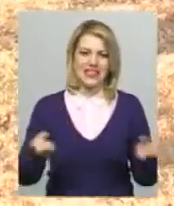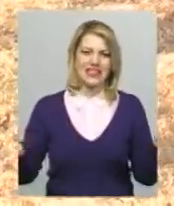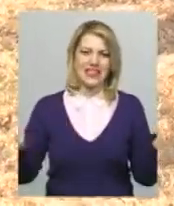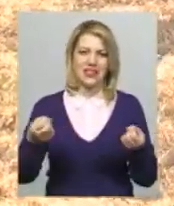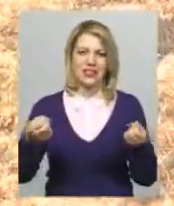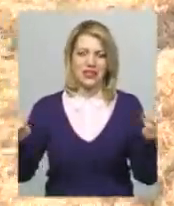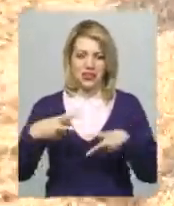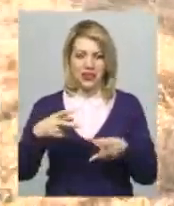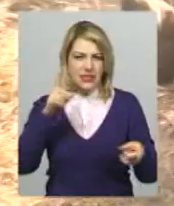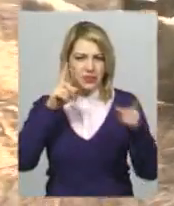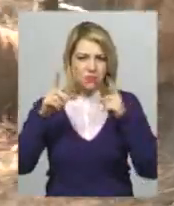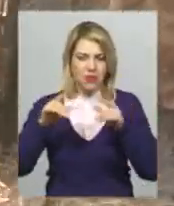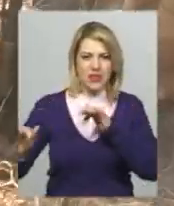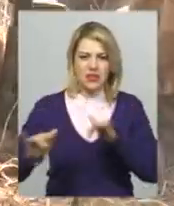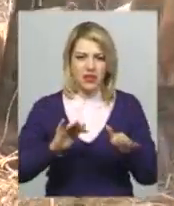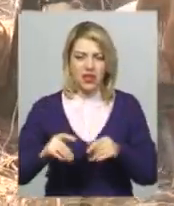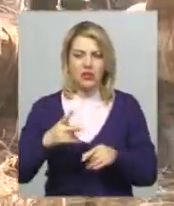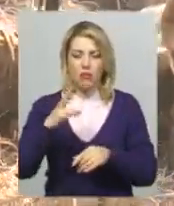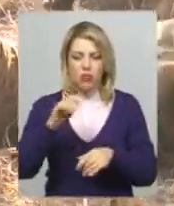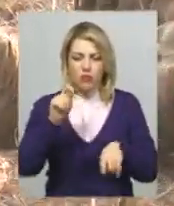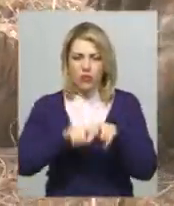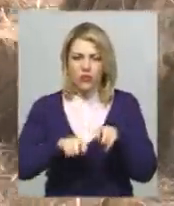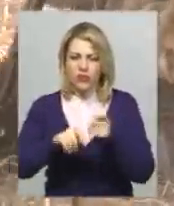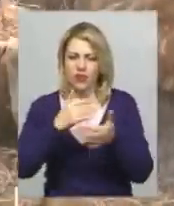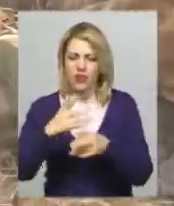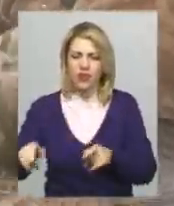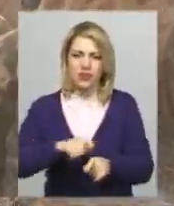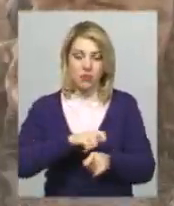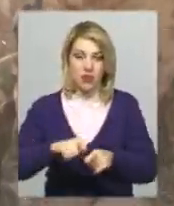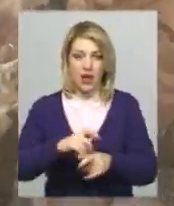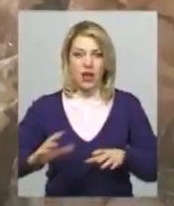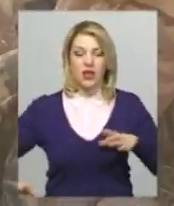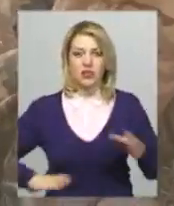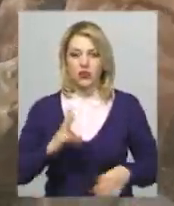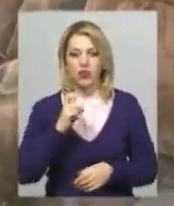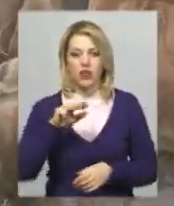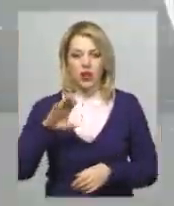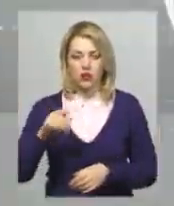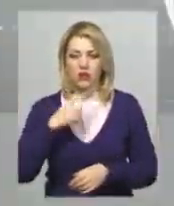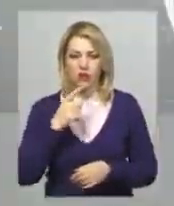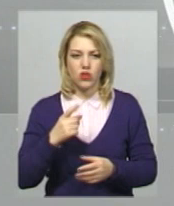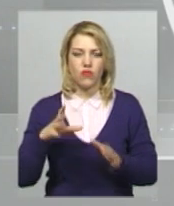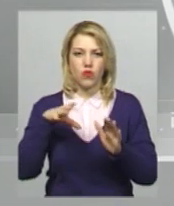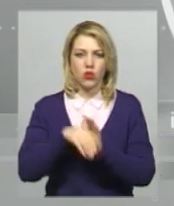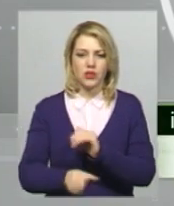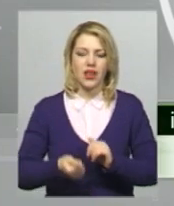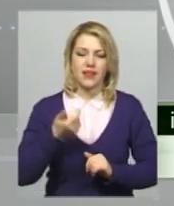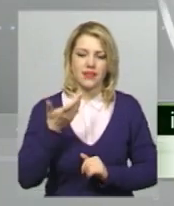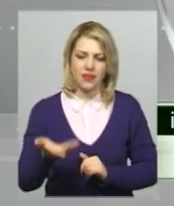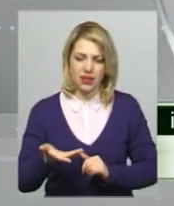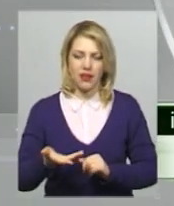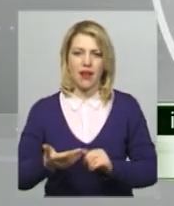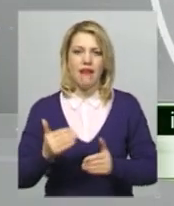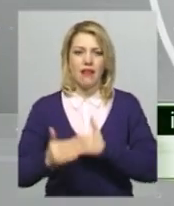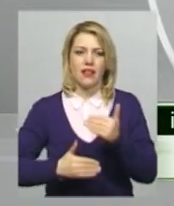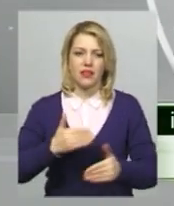де відбувається зріз знань пройденого матеріалу. За словами інструктора НАТО, стрес-тест включає кілька етапів. Швидке пересування по місцевості, що